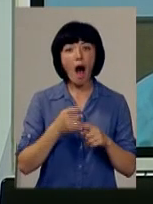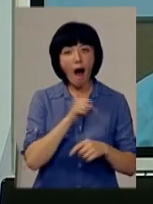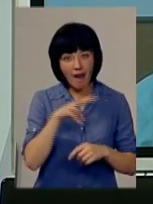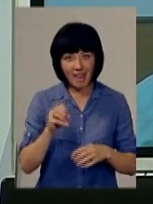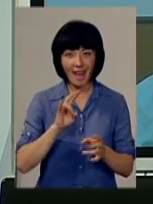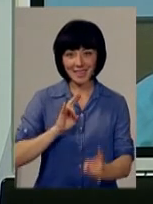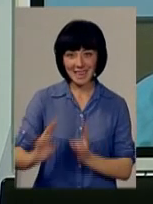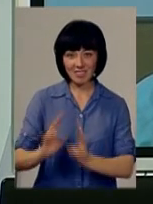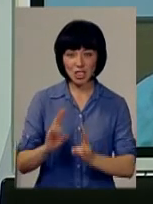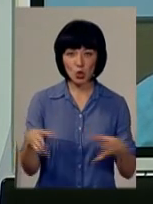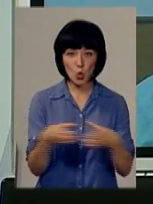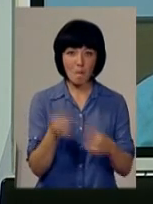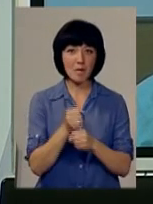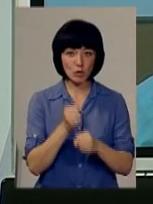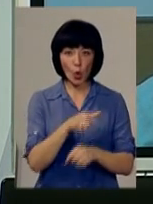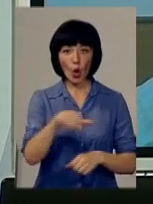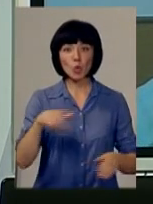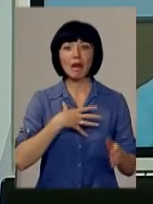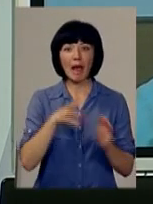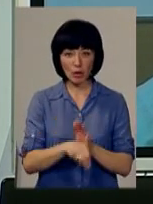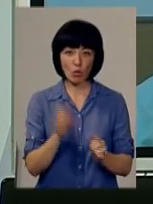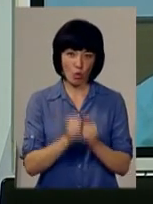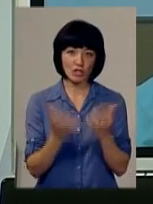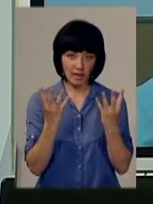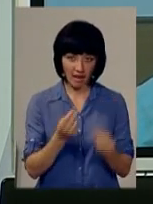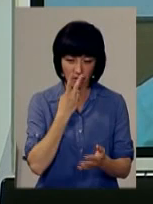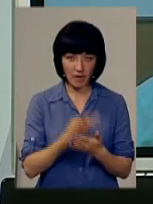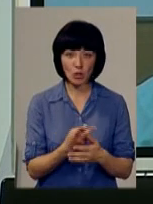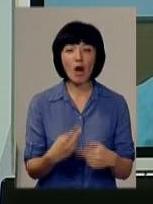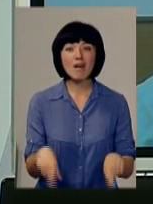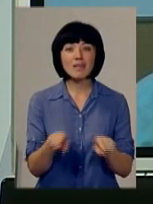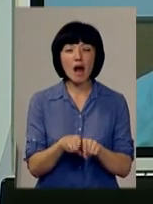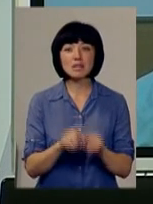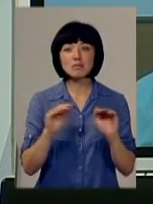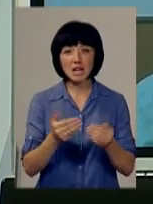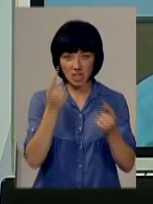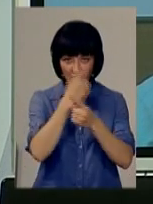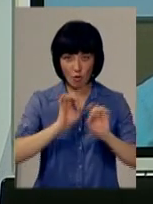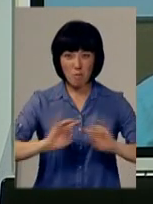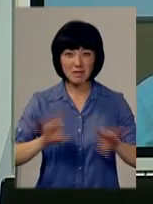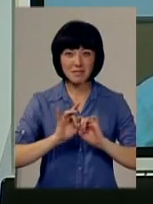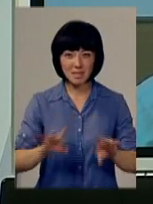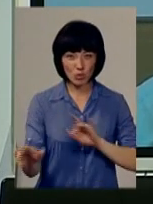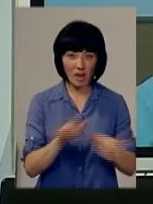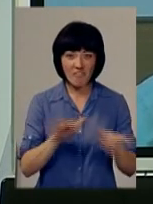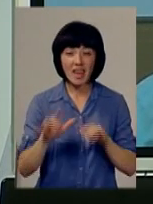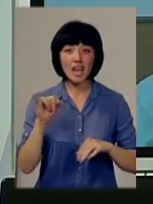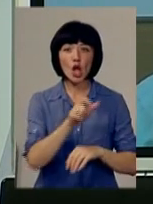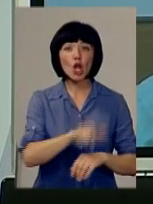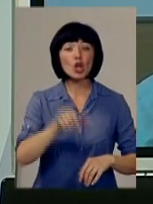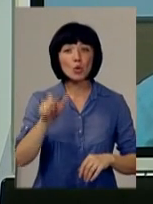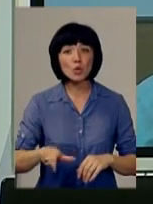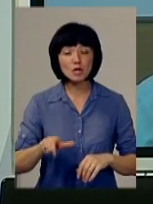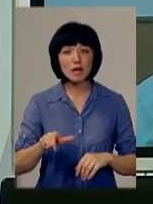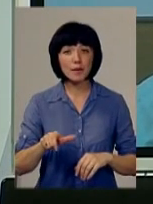групи працюють, люди гинуть, і ви бачите, кожен день це проходить. Тому є певна така зменшення інформаційної хвилі і зменшення, якби, люди